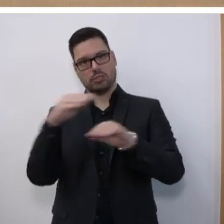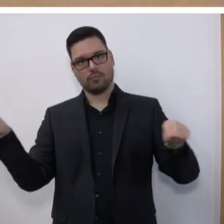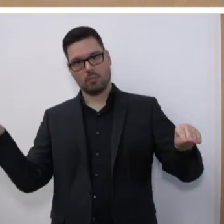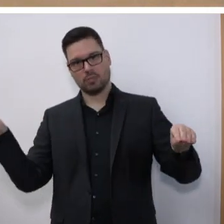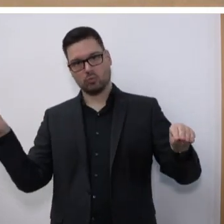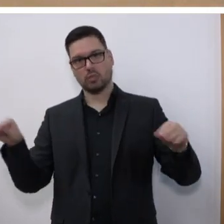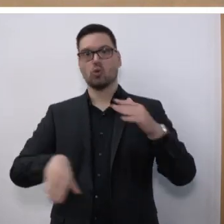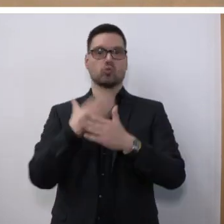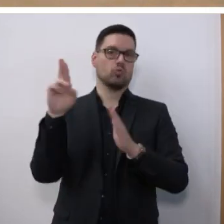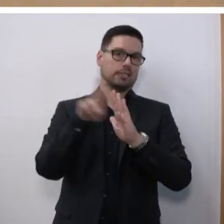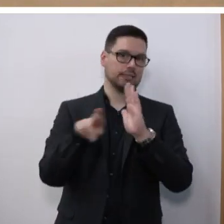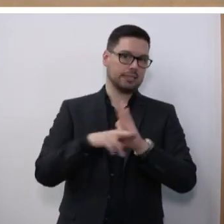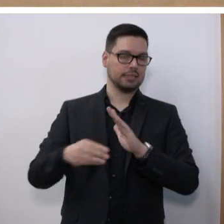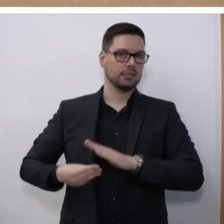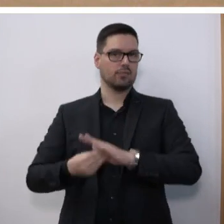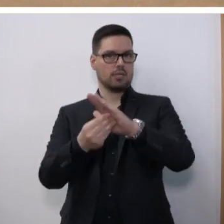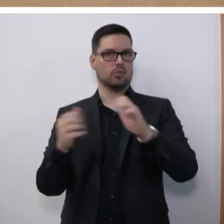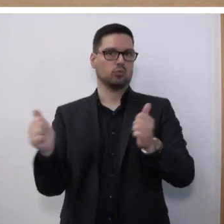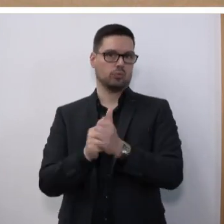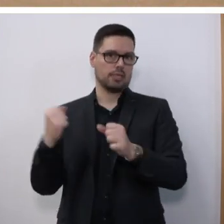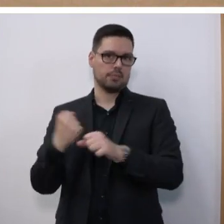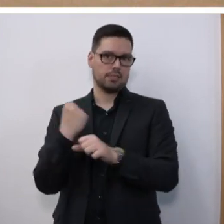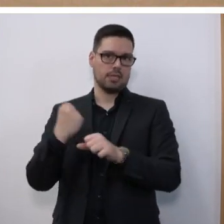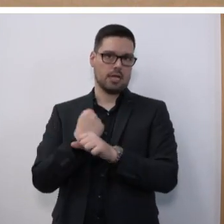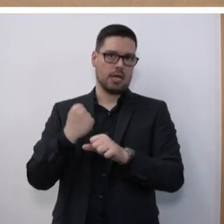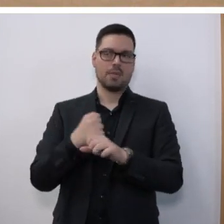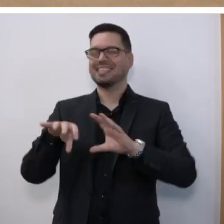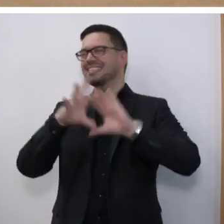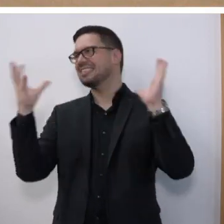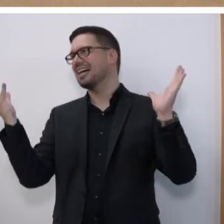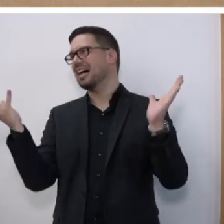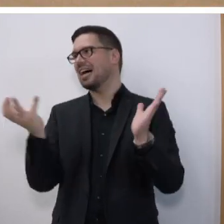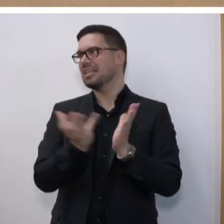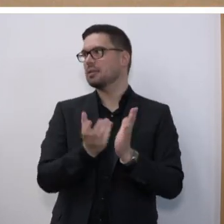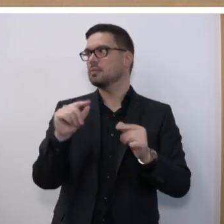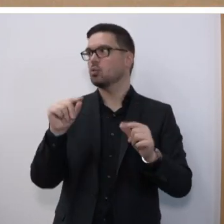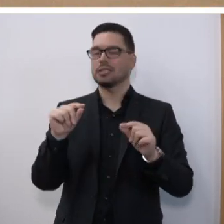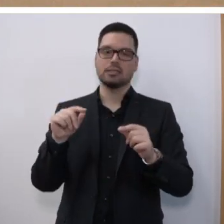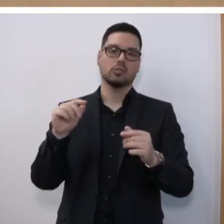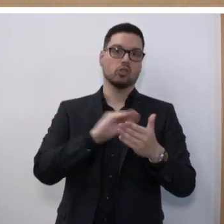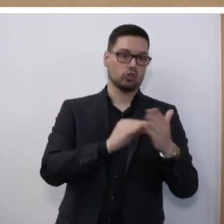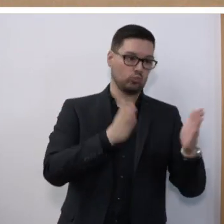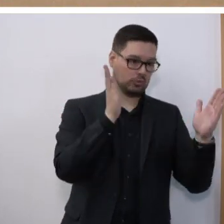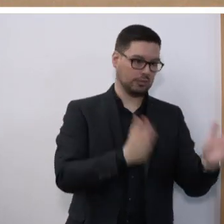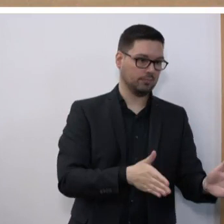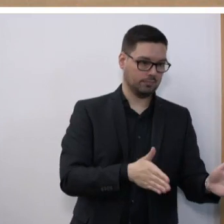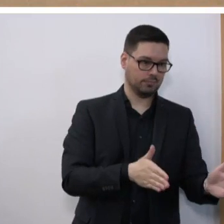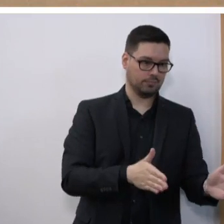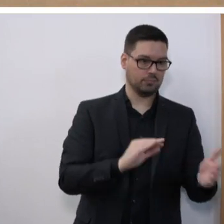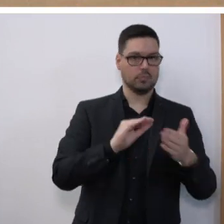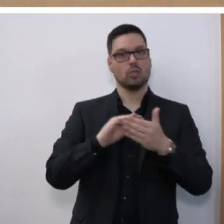Das neue Gesetz fördert die Zusammenarbeit zwischen allen Akteuren im Schulwesen. Das heißt die Schulen auf der einen Seite, die